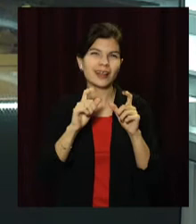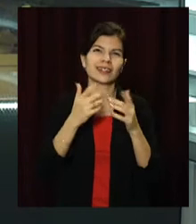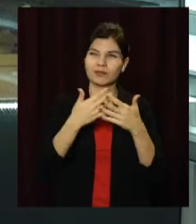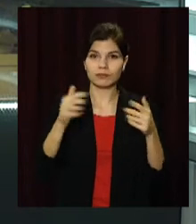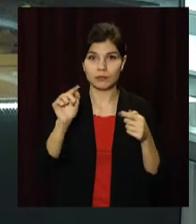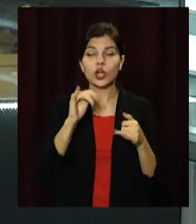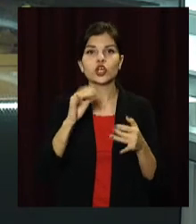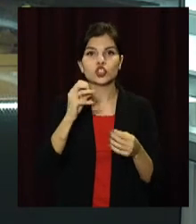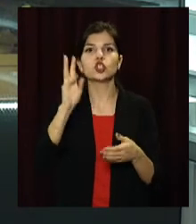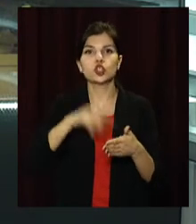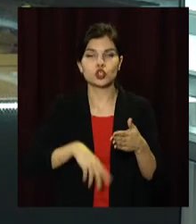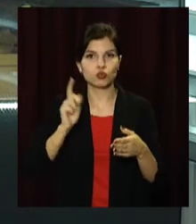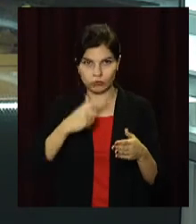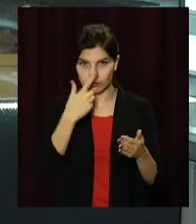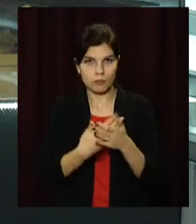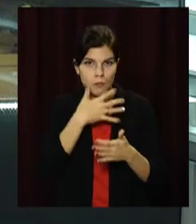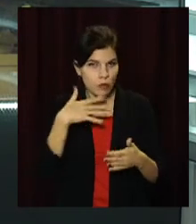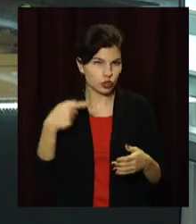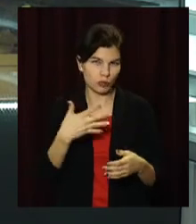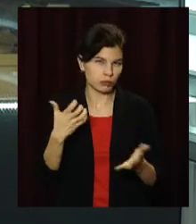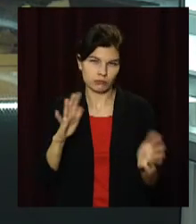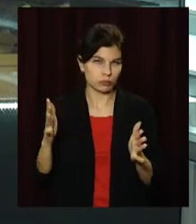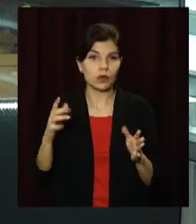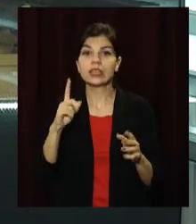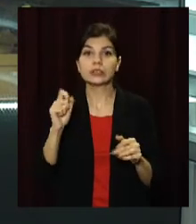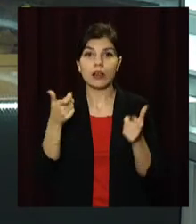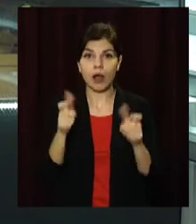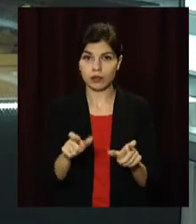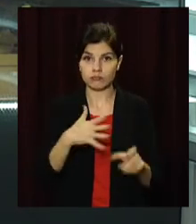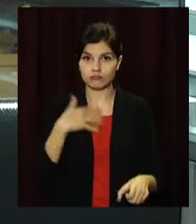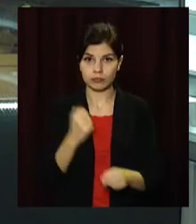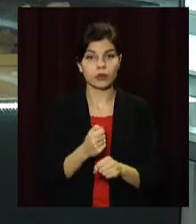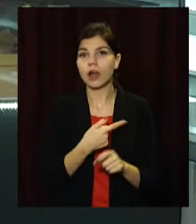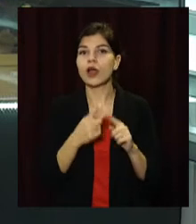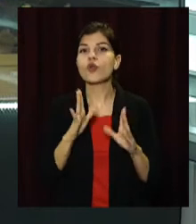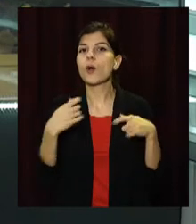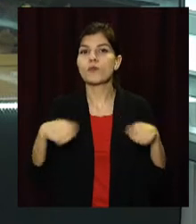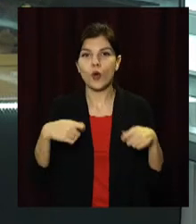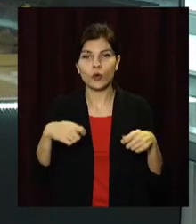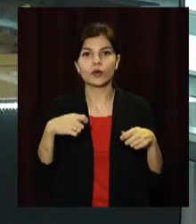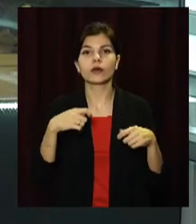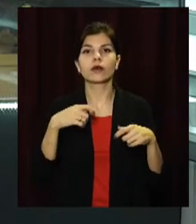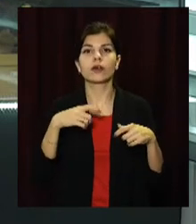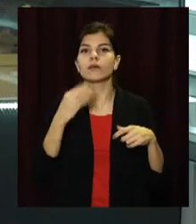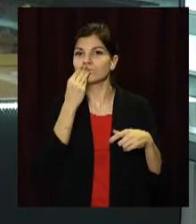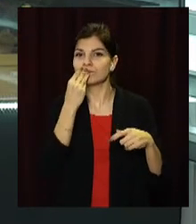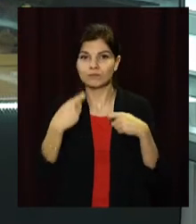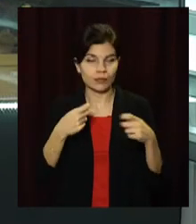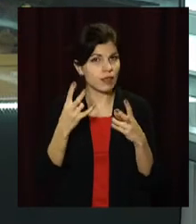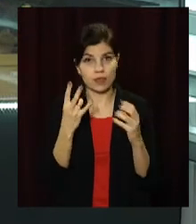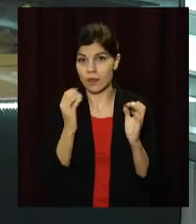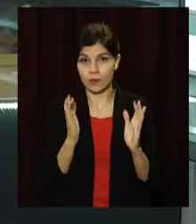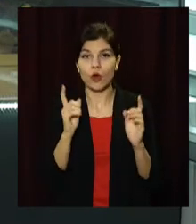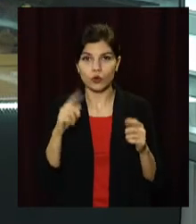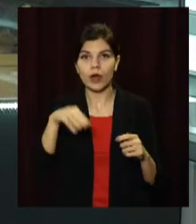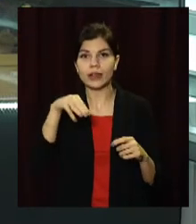оштрафували за роботу під час посиленого карантину. Це не лише об'єкти торгівлі та громадського харчування, але й